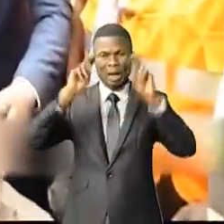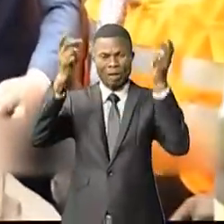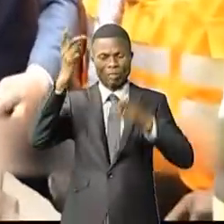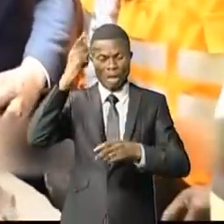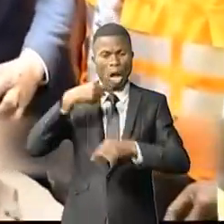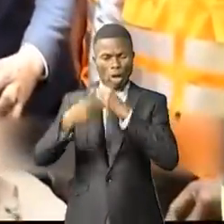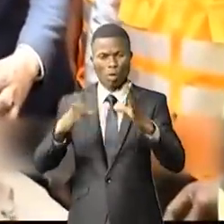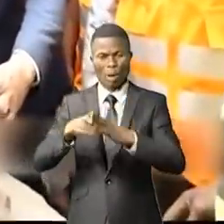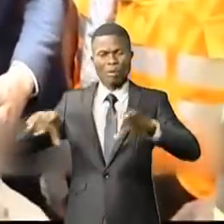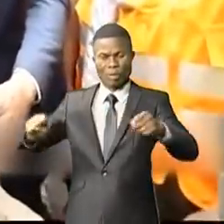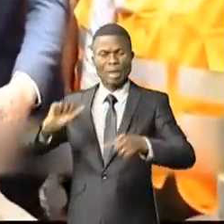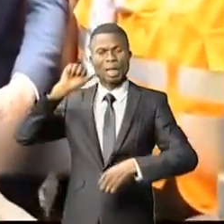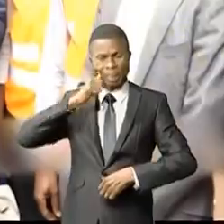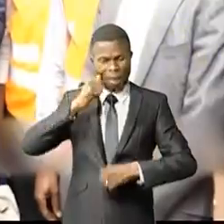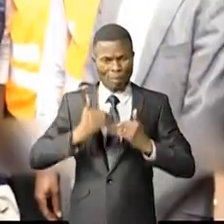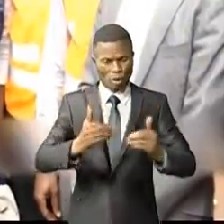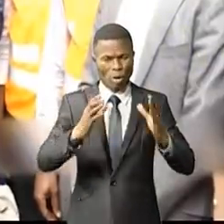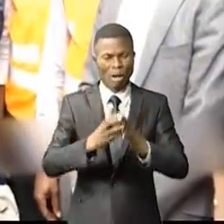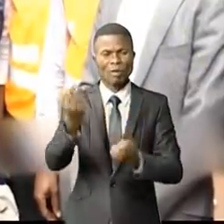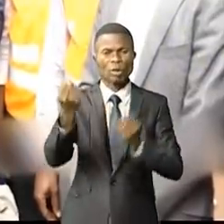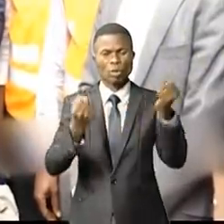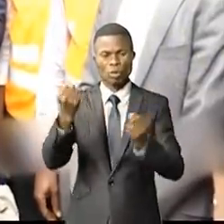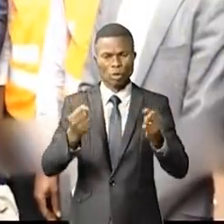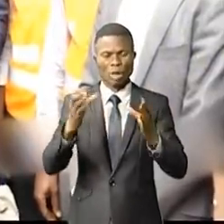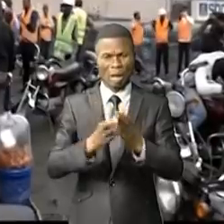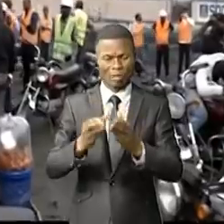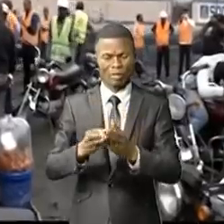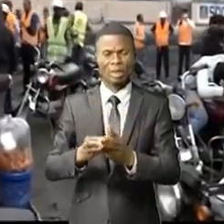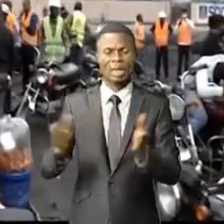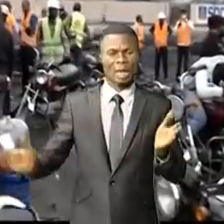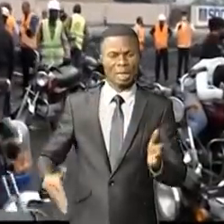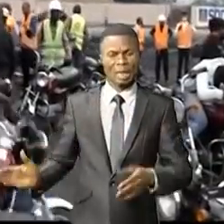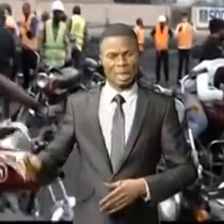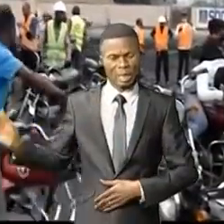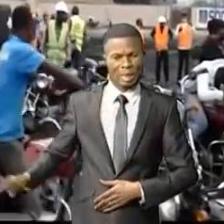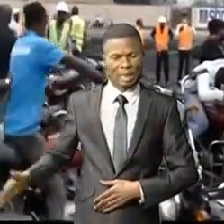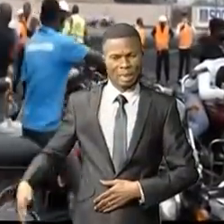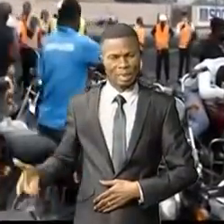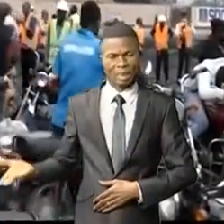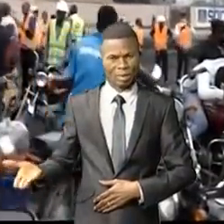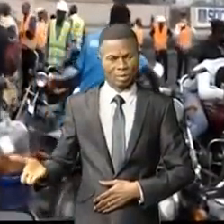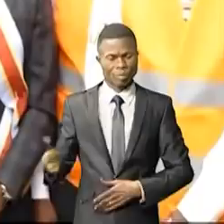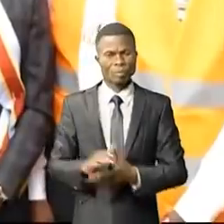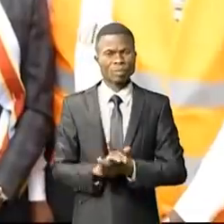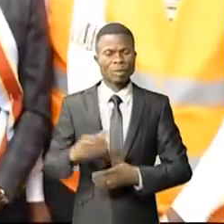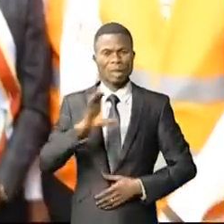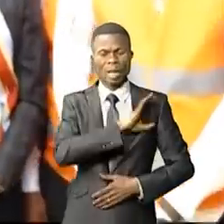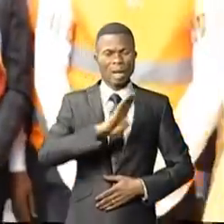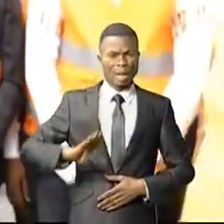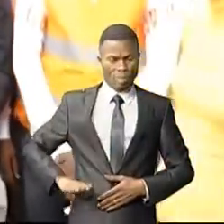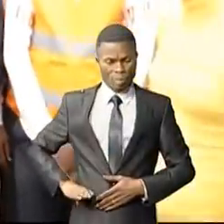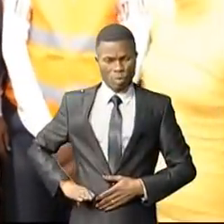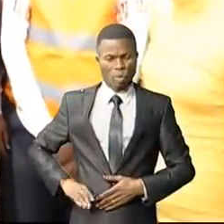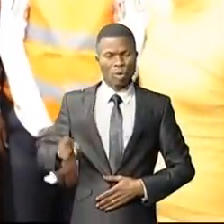le moto et demain ça sera avec le véhicule avec le taximen. Les bourgoumesses de ces communes Douglas Poulou et Thierry